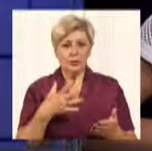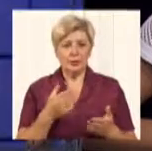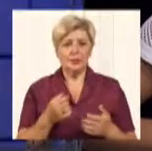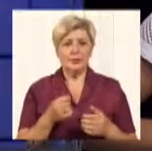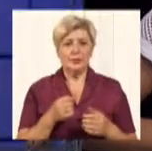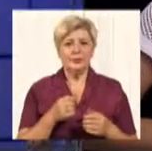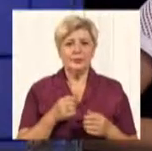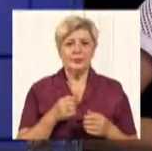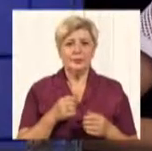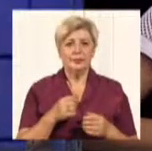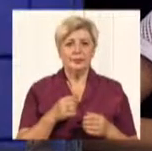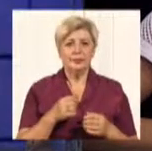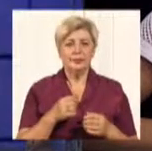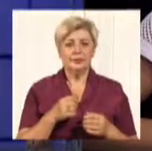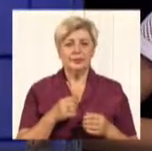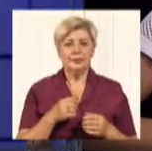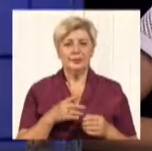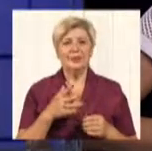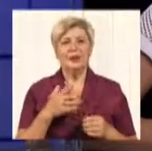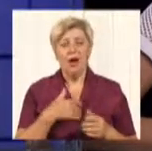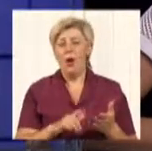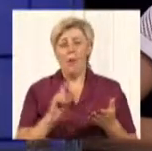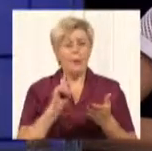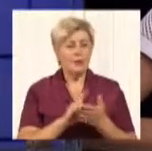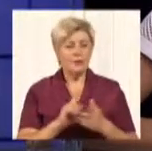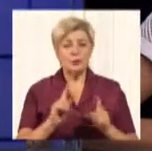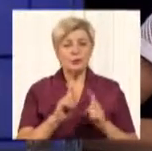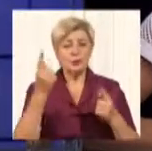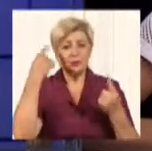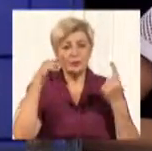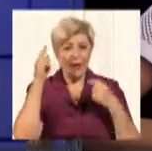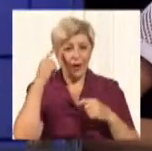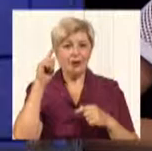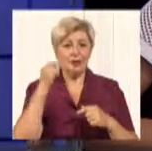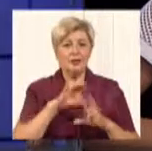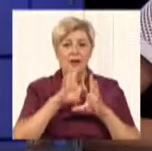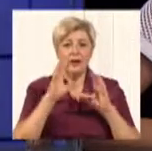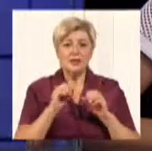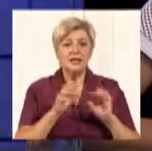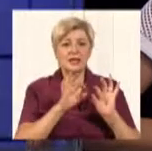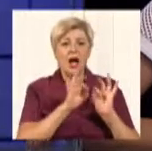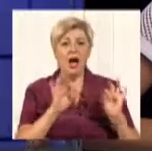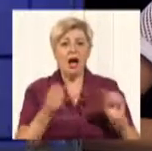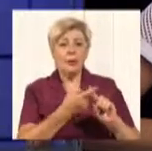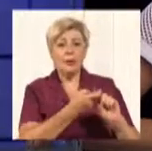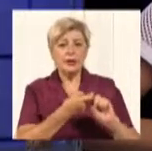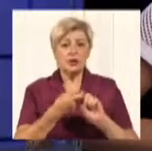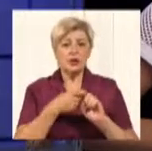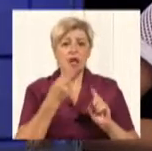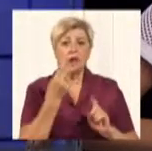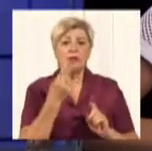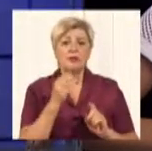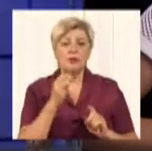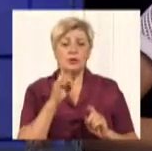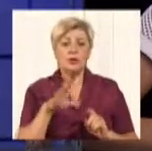прогрес не зупинити. Обов'язково щось вигадають. Але, хочу сказати, що вся мережа цифрового мовлення в